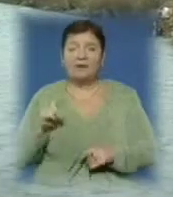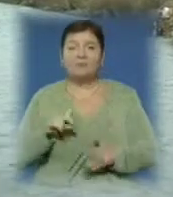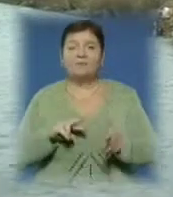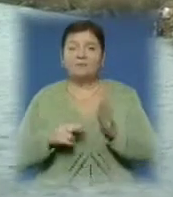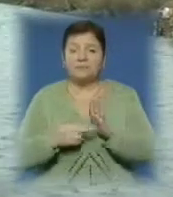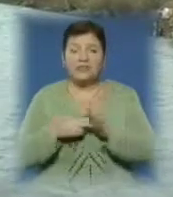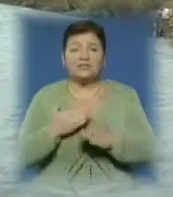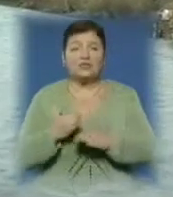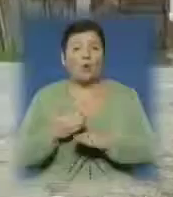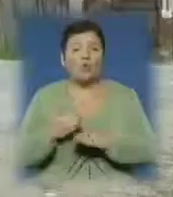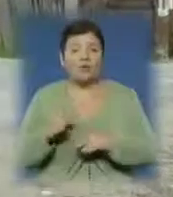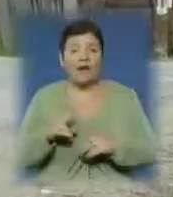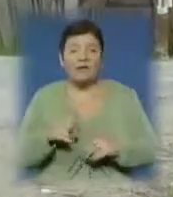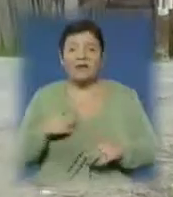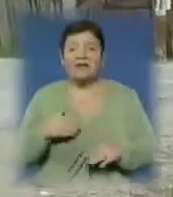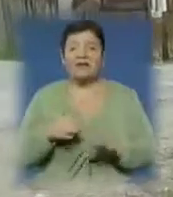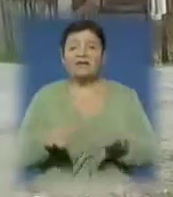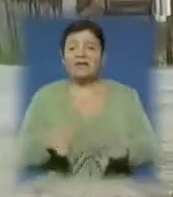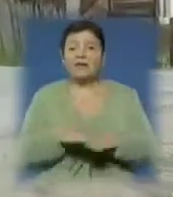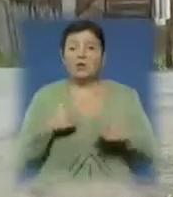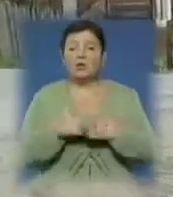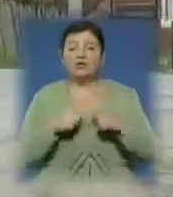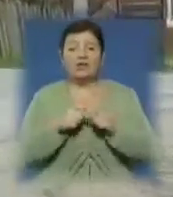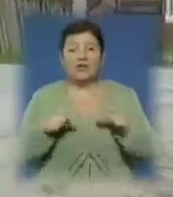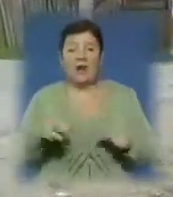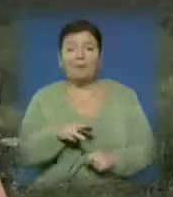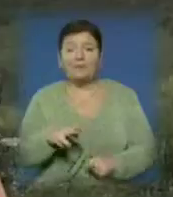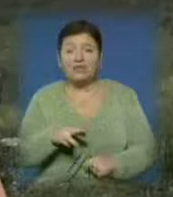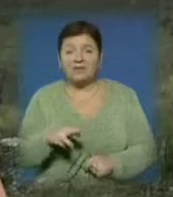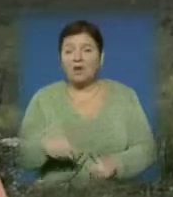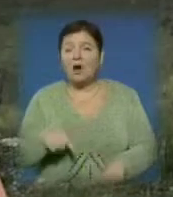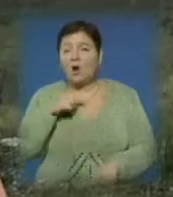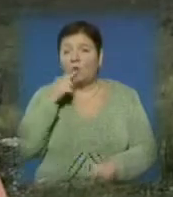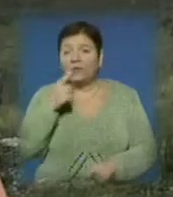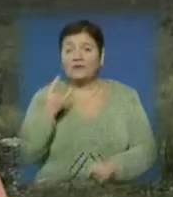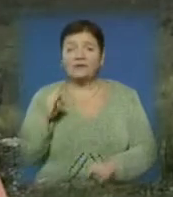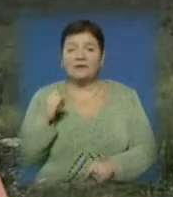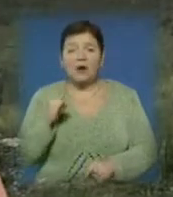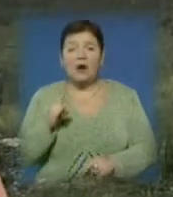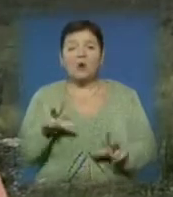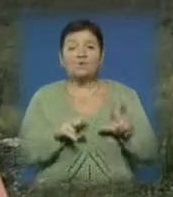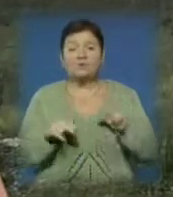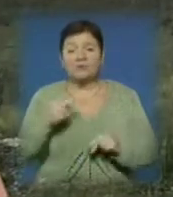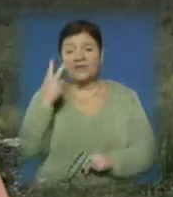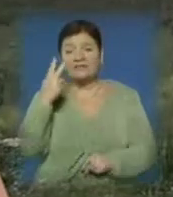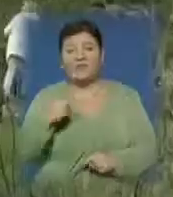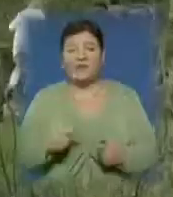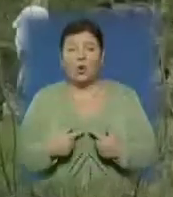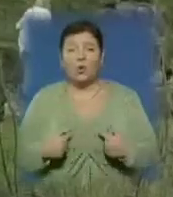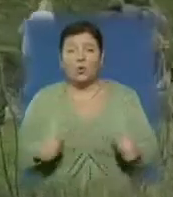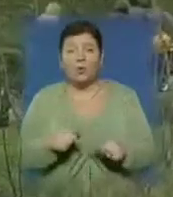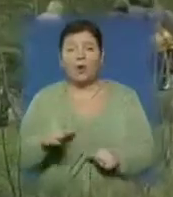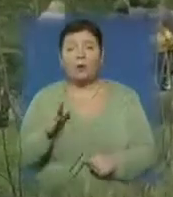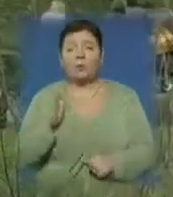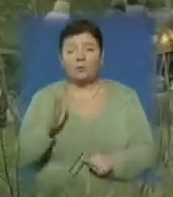дитсадок частково розвантажить і черги дошкільнят у Міжгірі. Однак за передільськими малятами садок, розрахований на дві групи, буде цілком